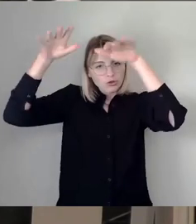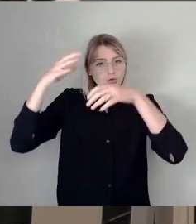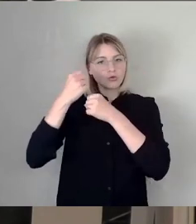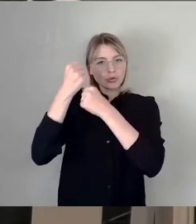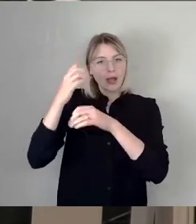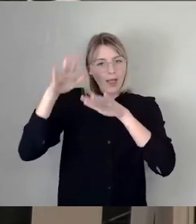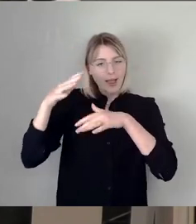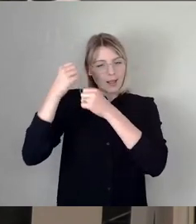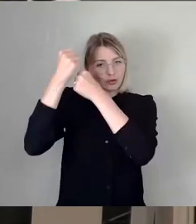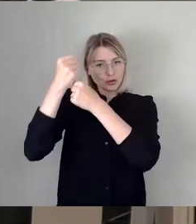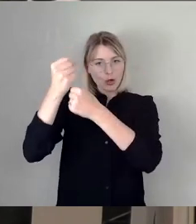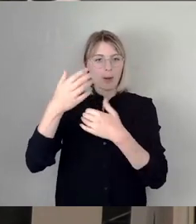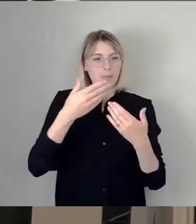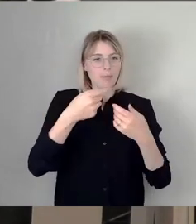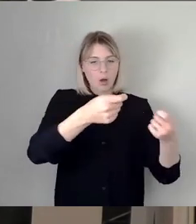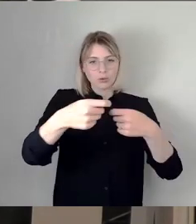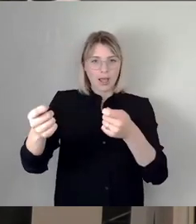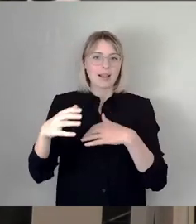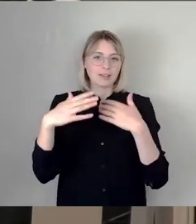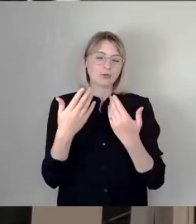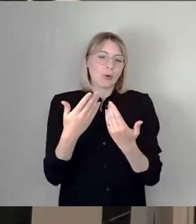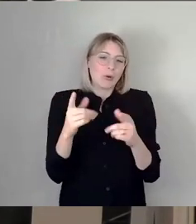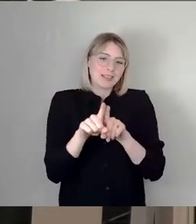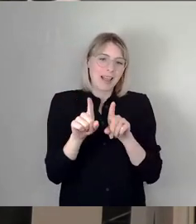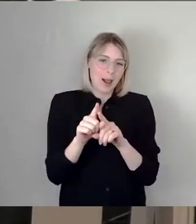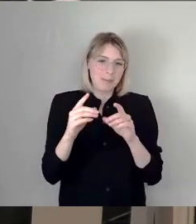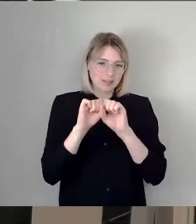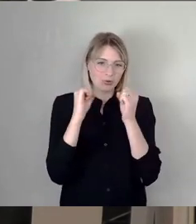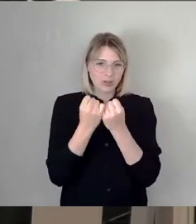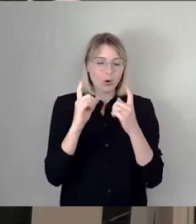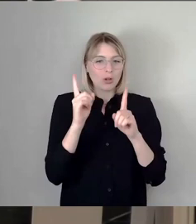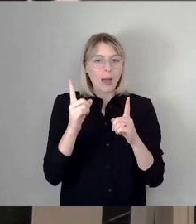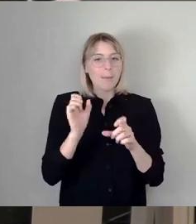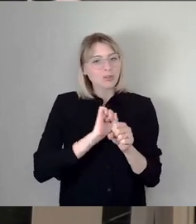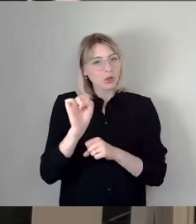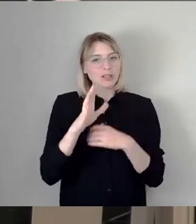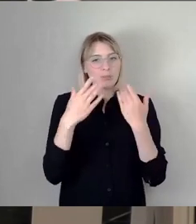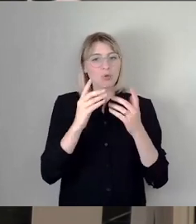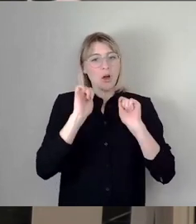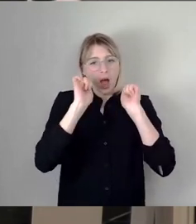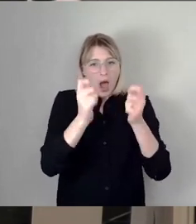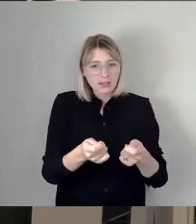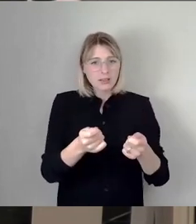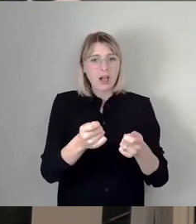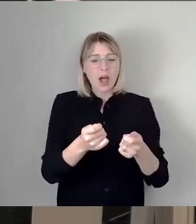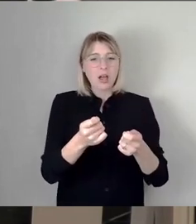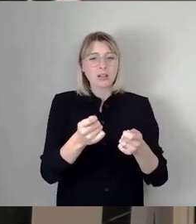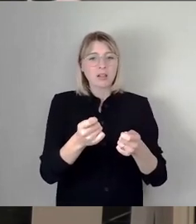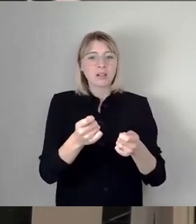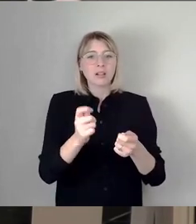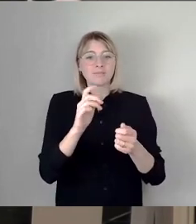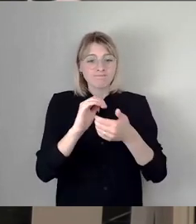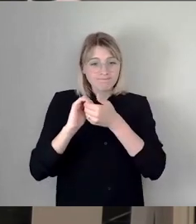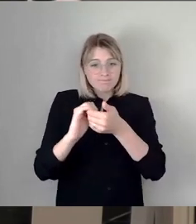bisschen Aktionismus. Natürlich. Aber was uns mit dem Antrag einen sollte, ist, uns